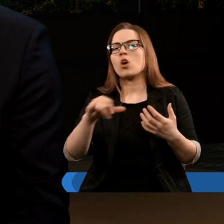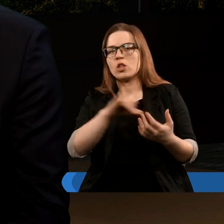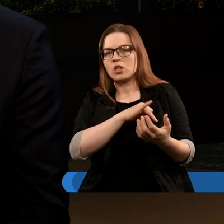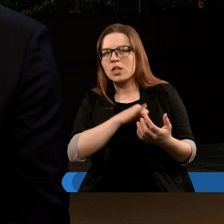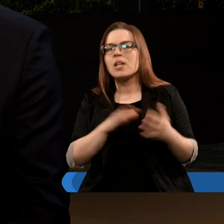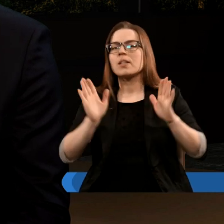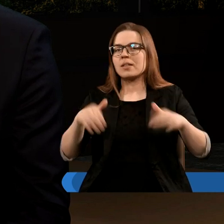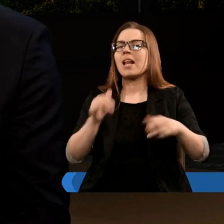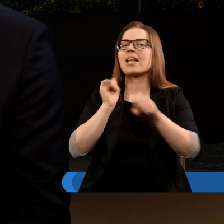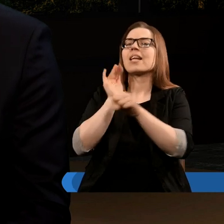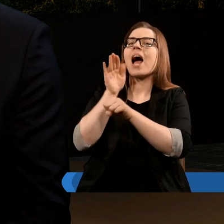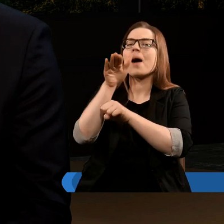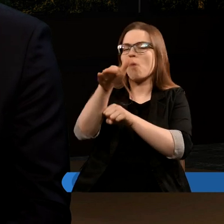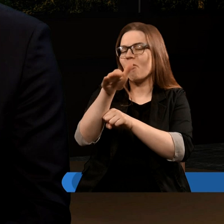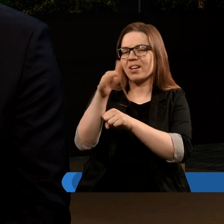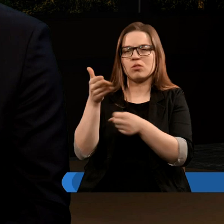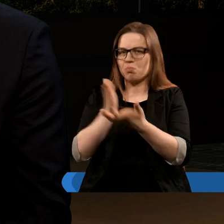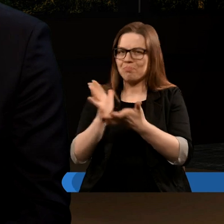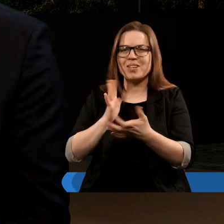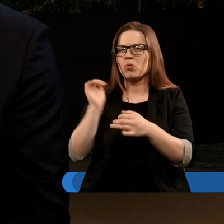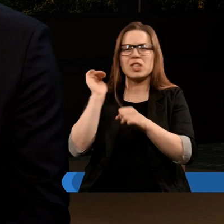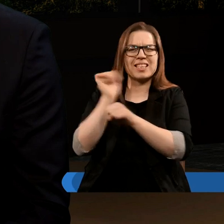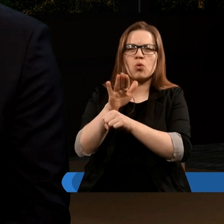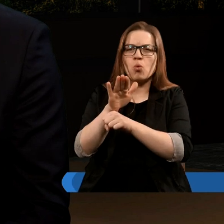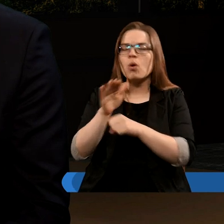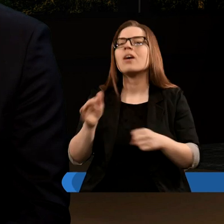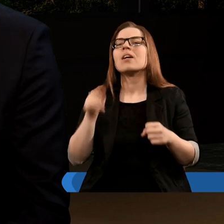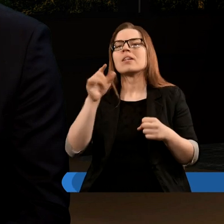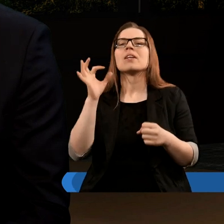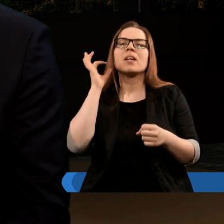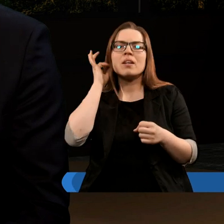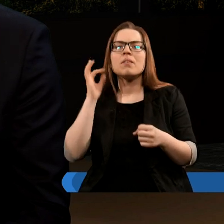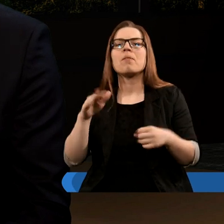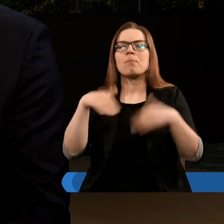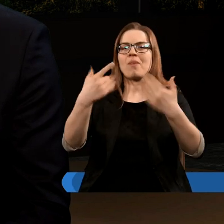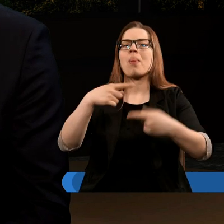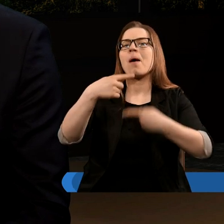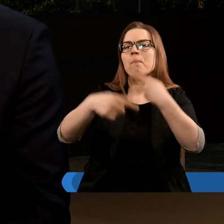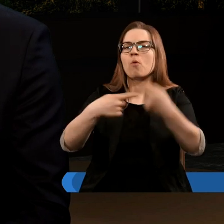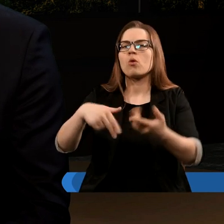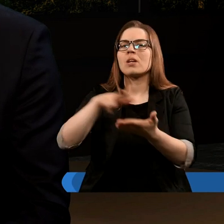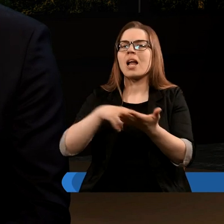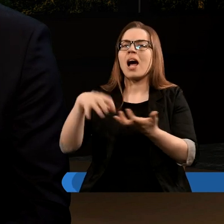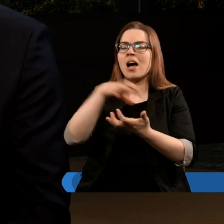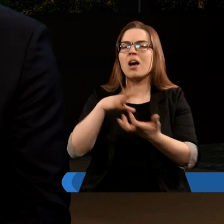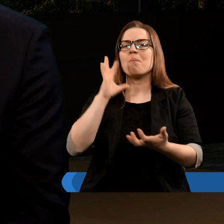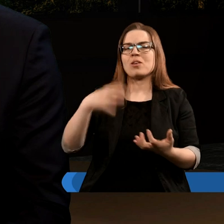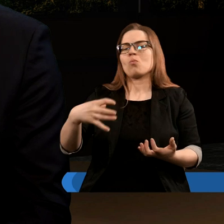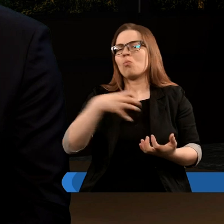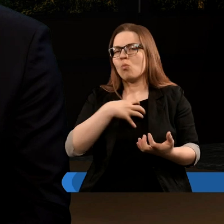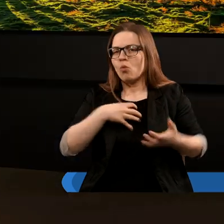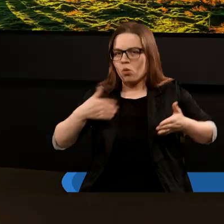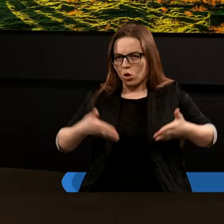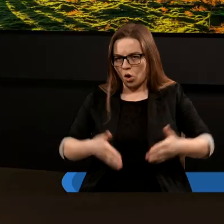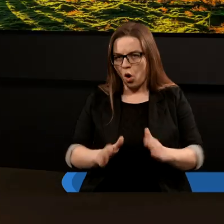grzechu zostało zapowiedziane, że kobieta wyda potomstwo na świat i również będzie rodziła w bólach.